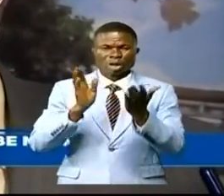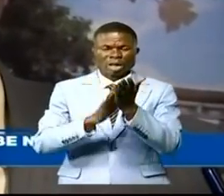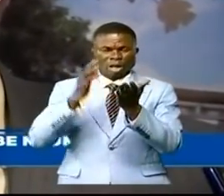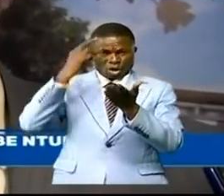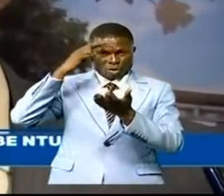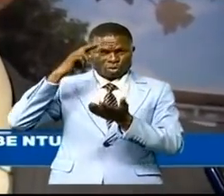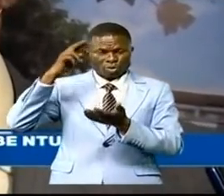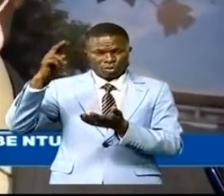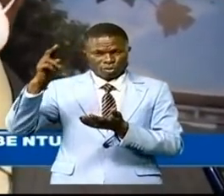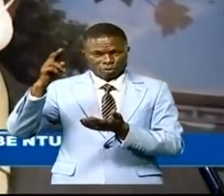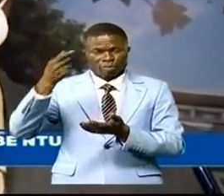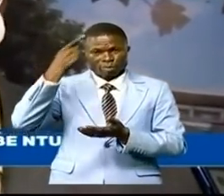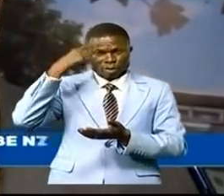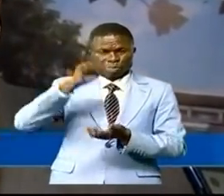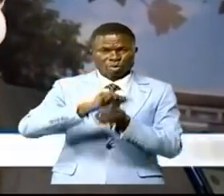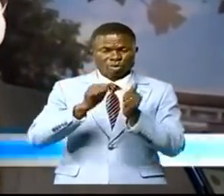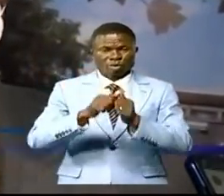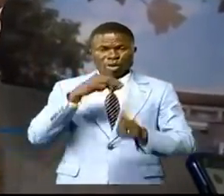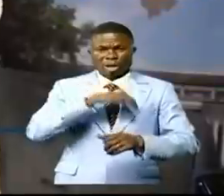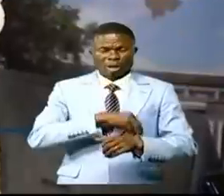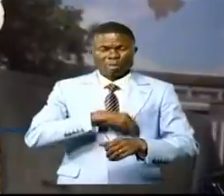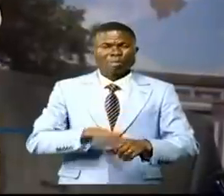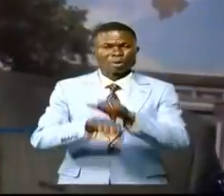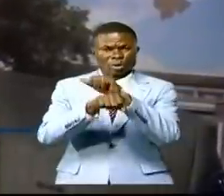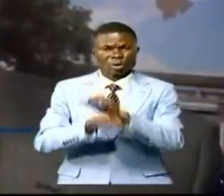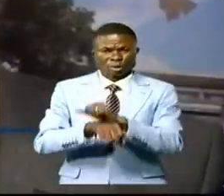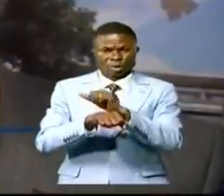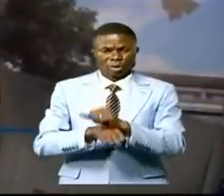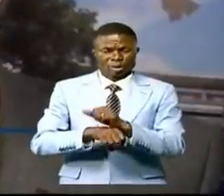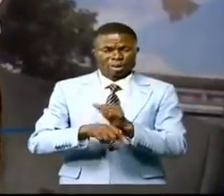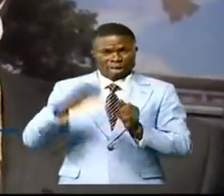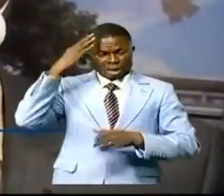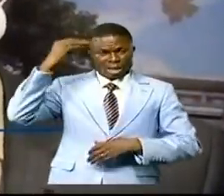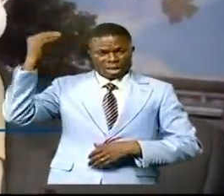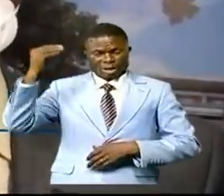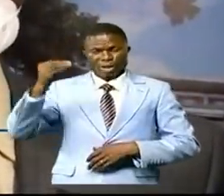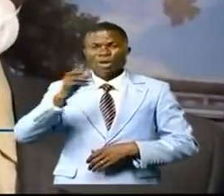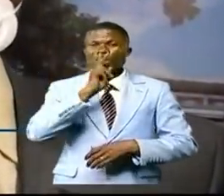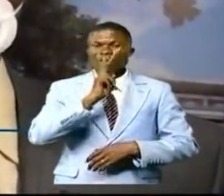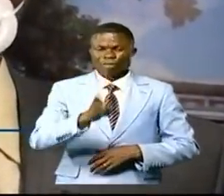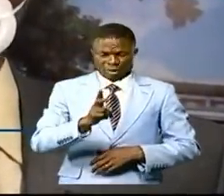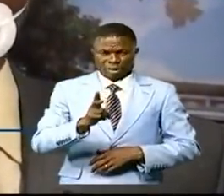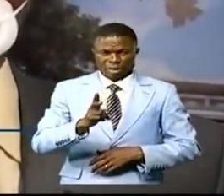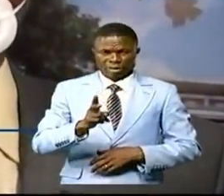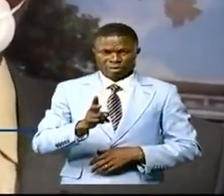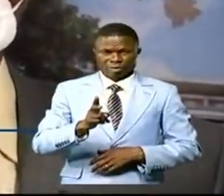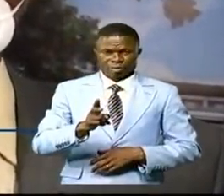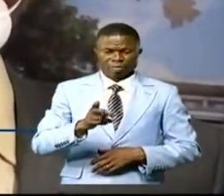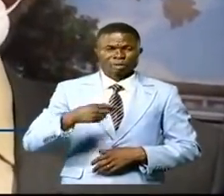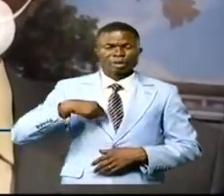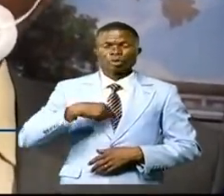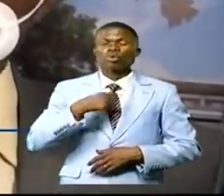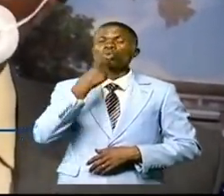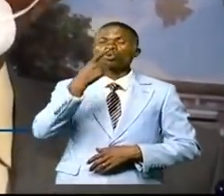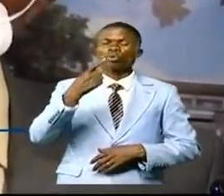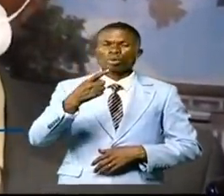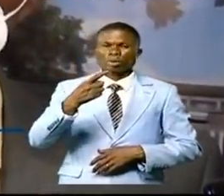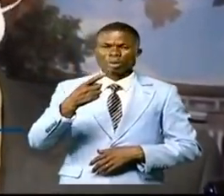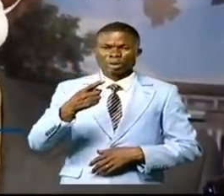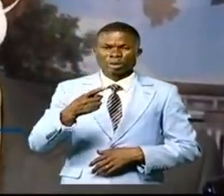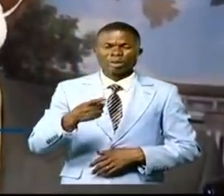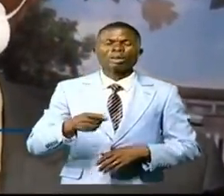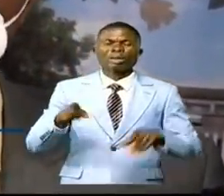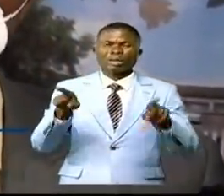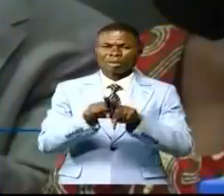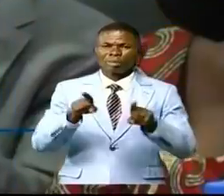autour de ses missions traditionnelles cette expertise est prête à revenir nous leur avons dit la main vous